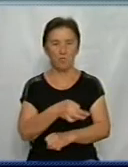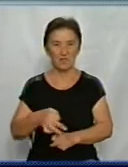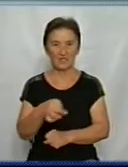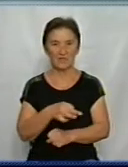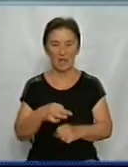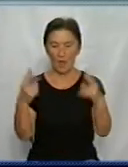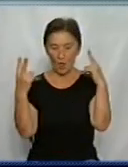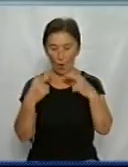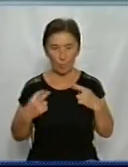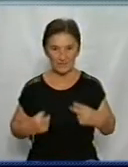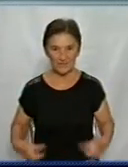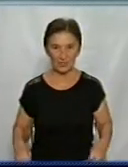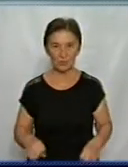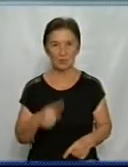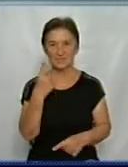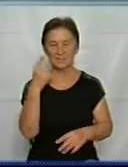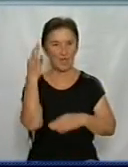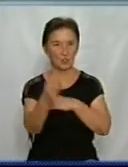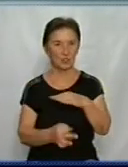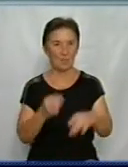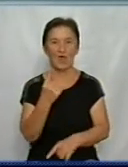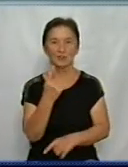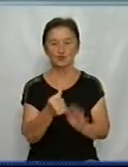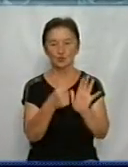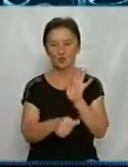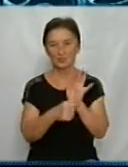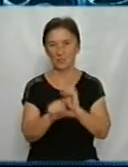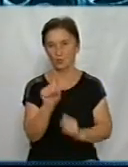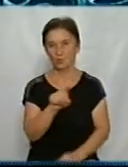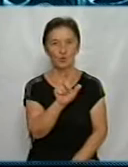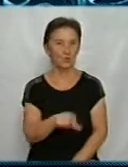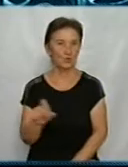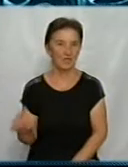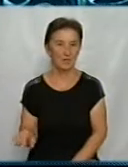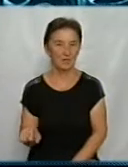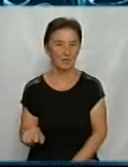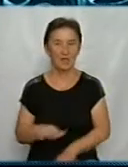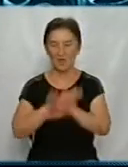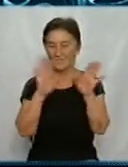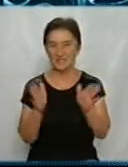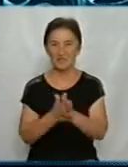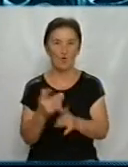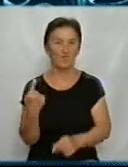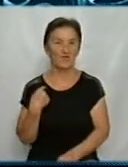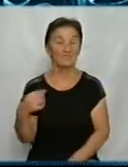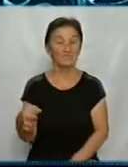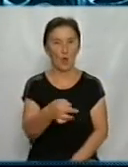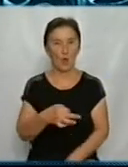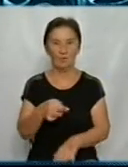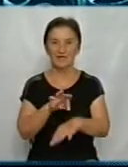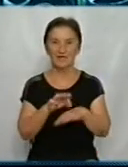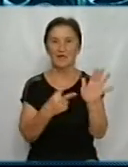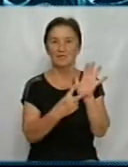Обстежили на COVID-19 за добу 161 людину. Цього в Кіровоградській області на коронавірус занедужили